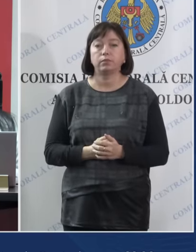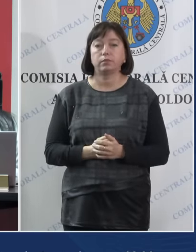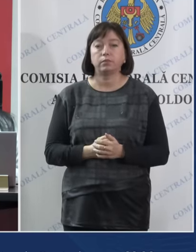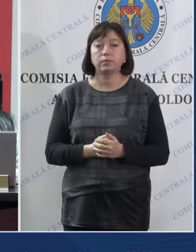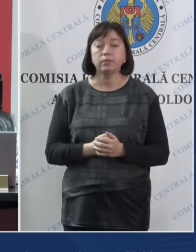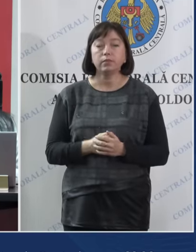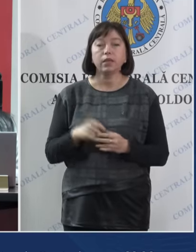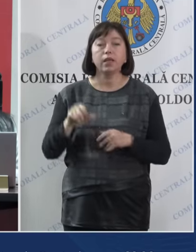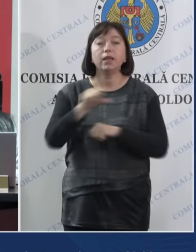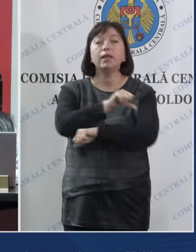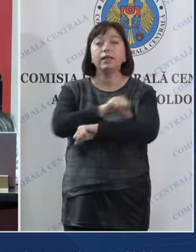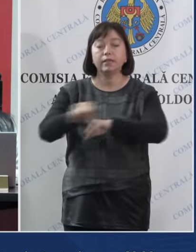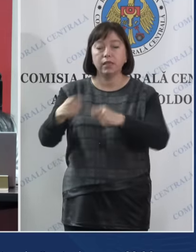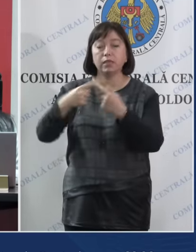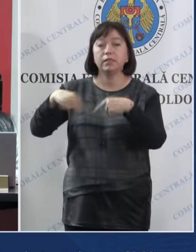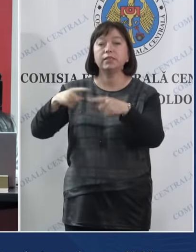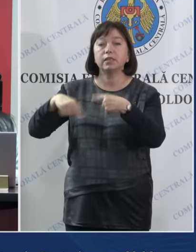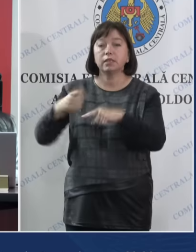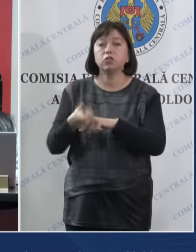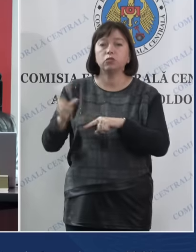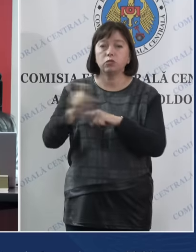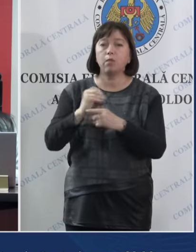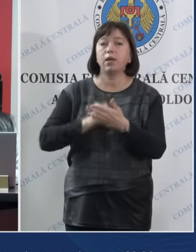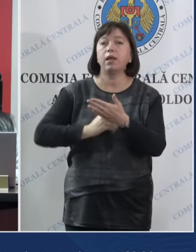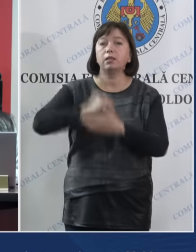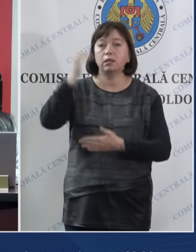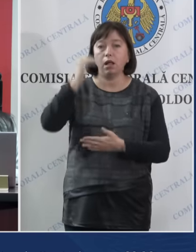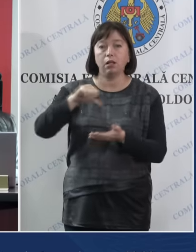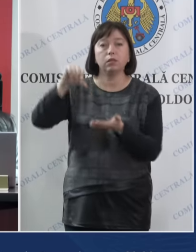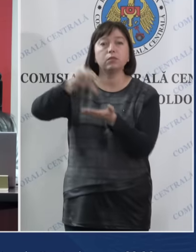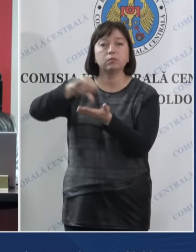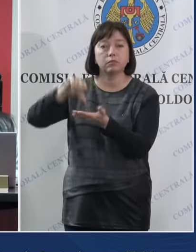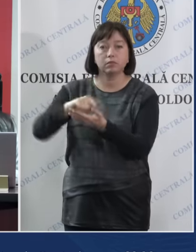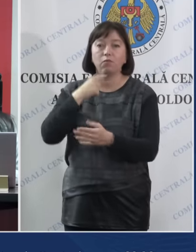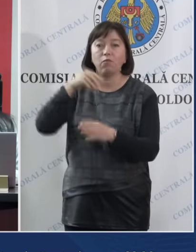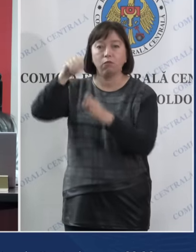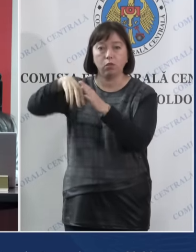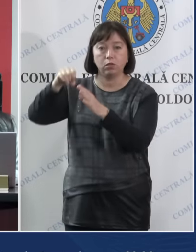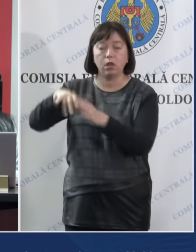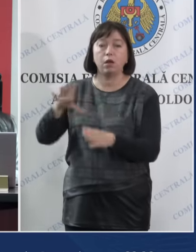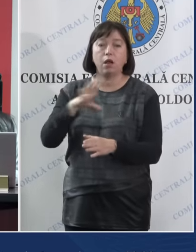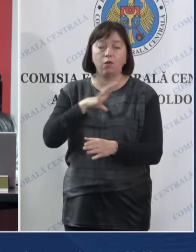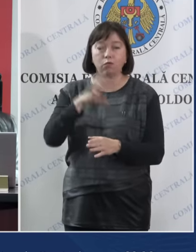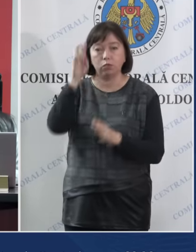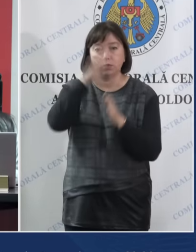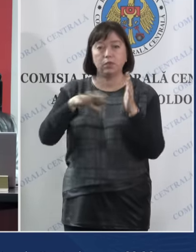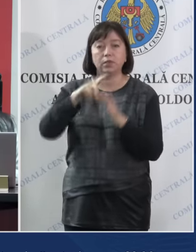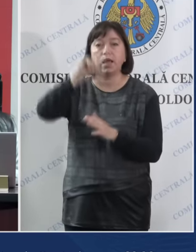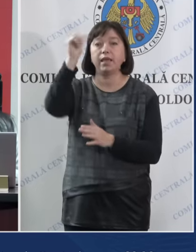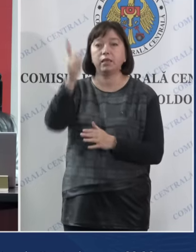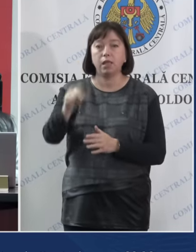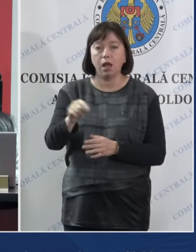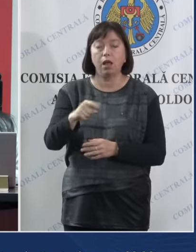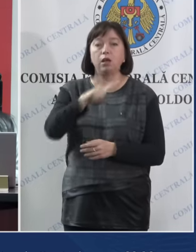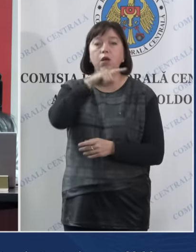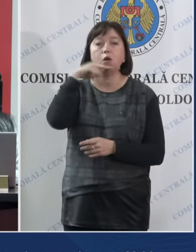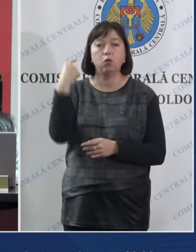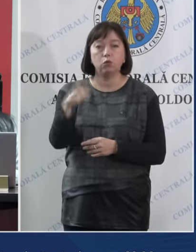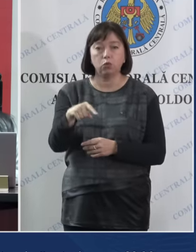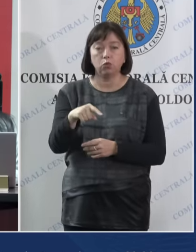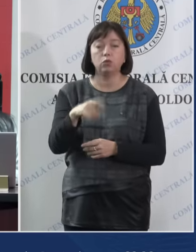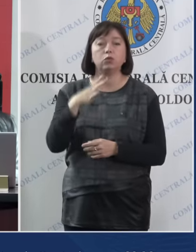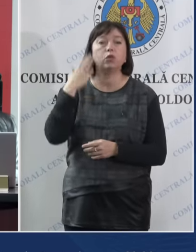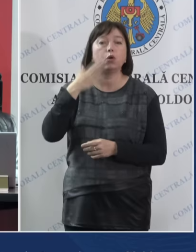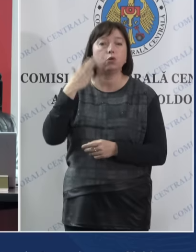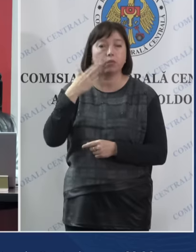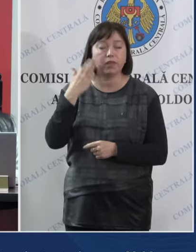În deasporă, secțiile cu cea mai înaltă rată de votare au fost din țările Italia, Federația Rusă,